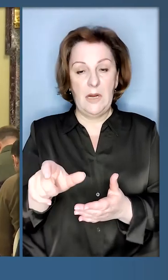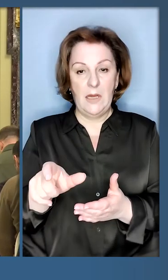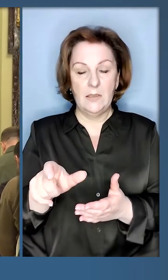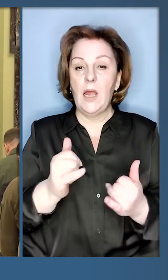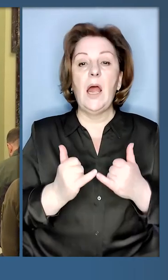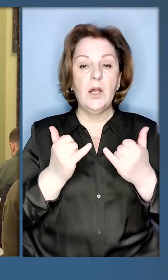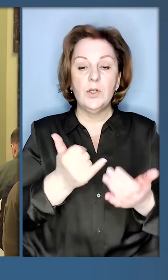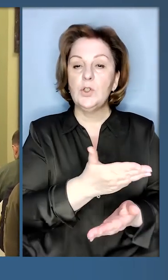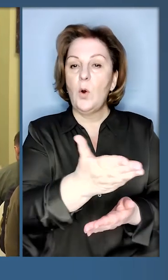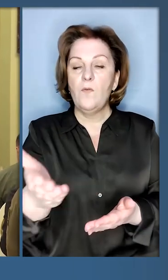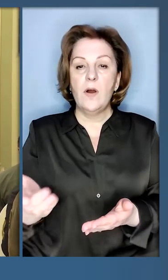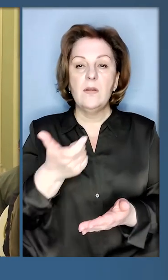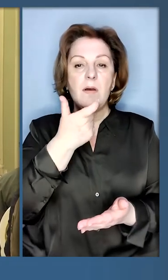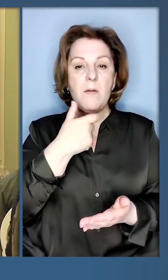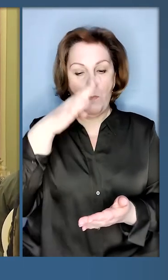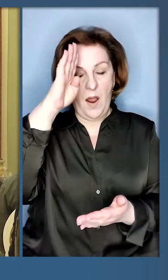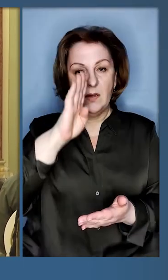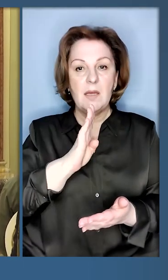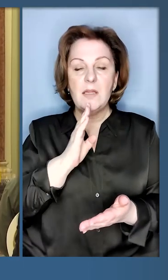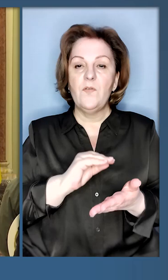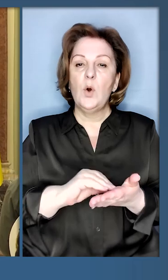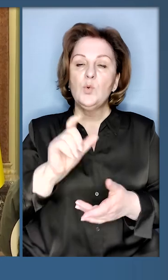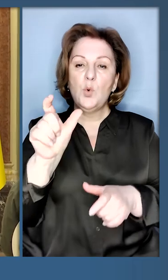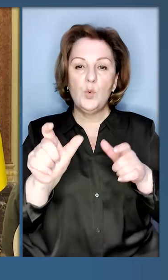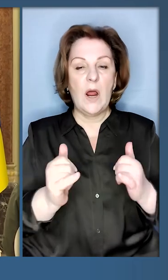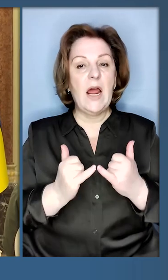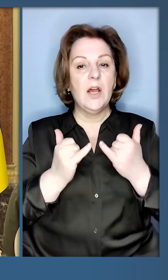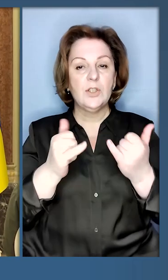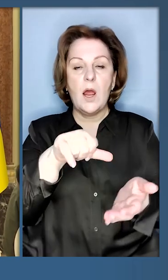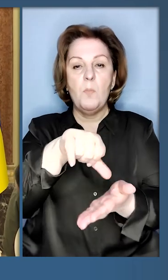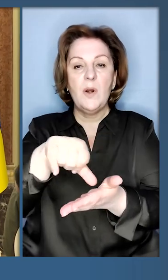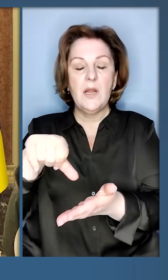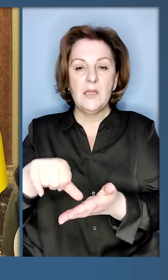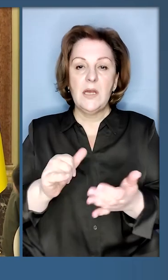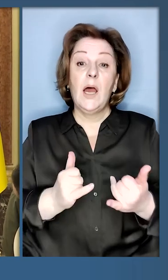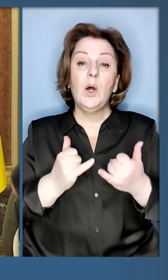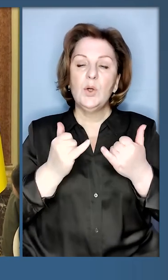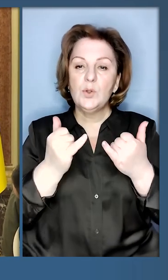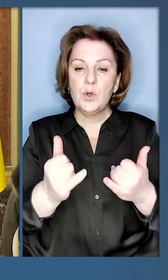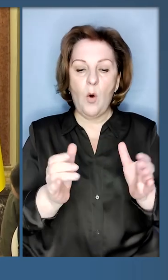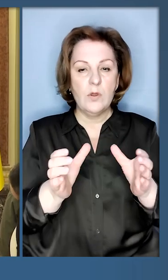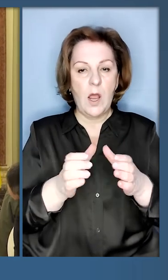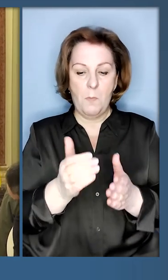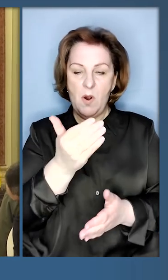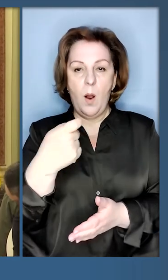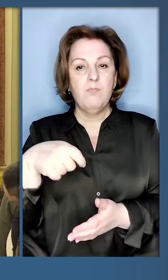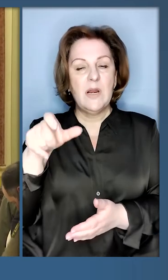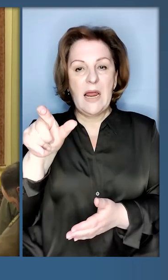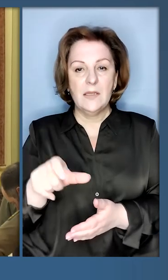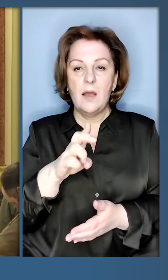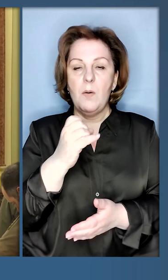шановні пані та панове журналісти, шановні присутні, шановна команда президента